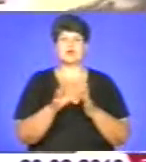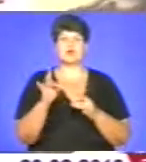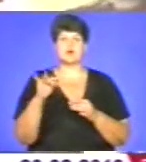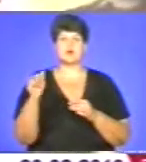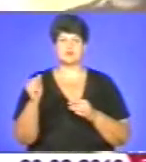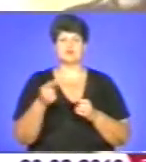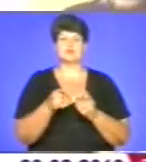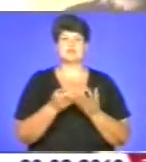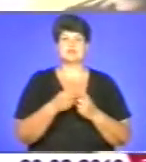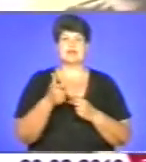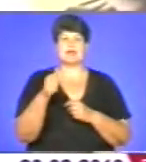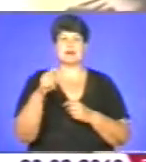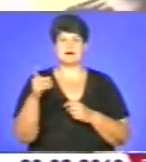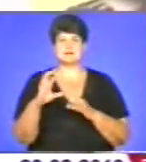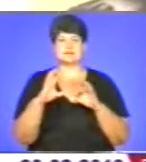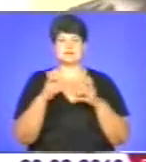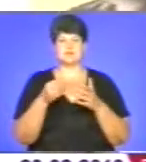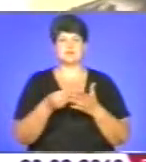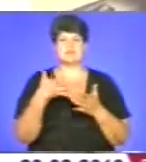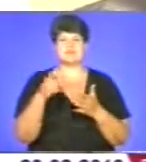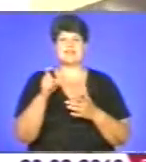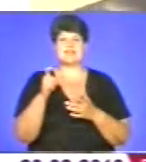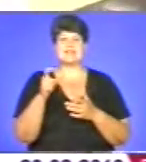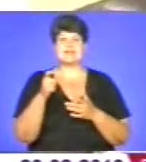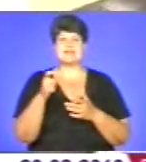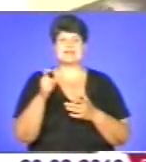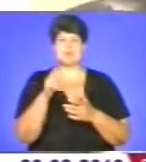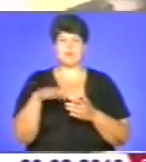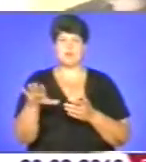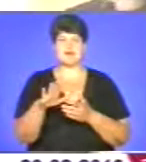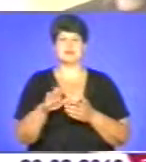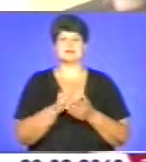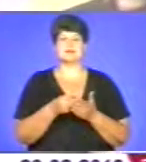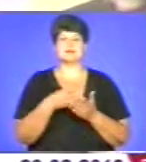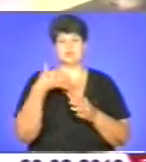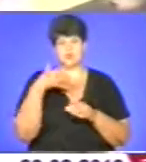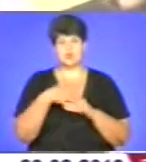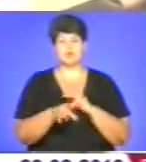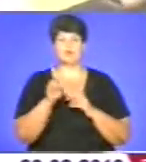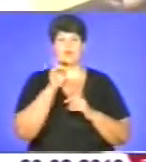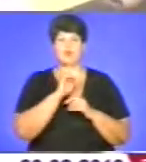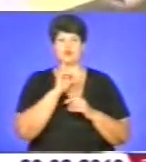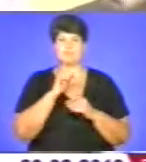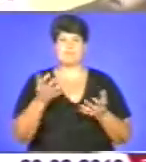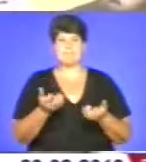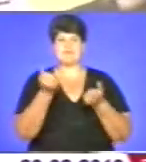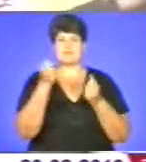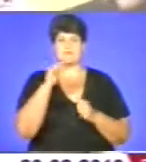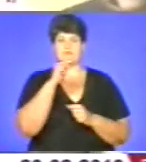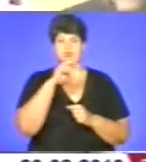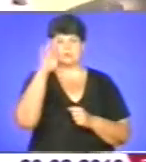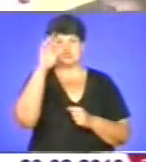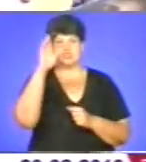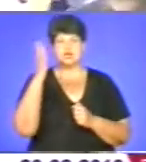в тому числі газ на світові ціни, європейські ціни та далі. Але ми розуміємо, що до того часу, поки ми не піднімемо економіку в державі,